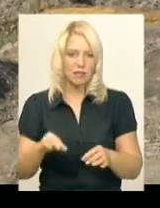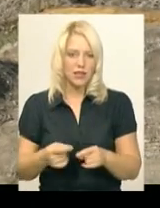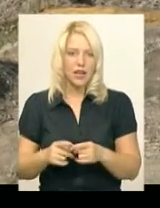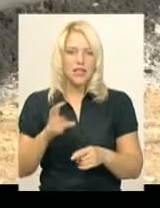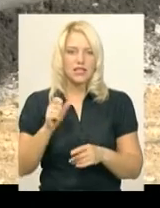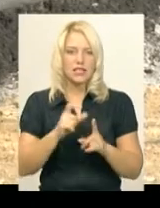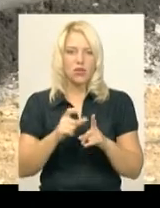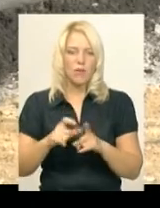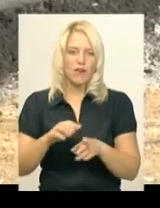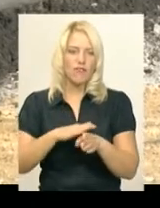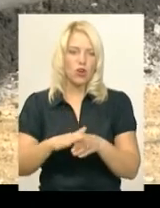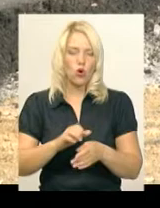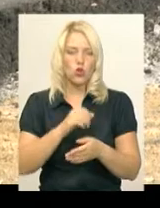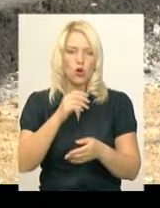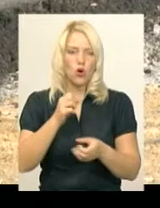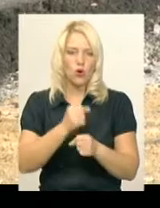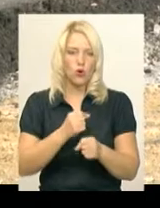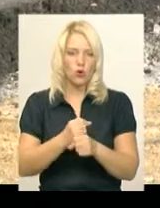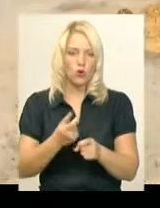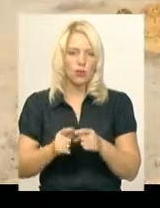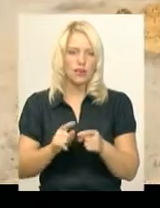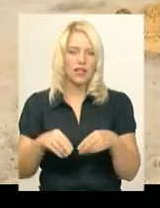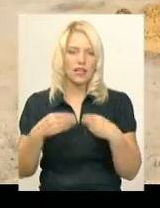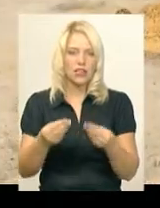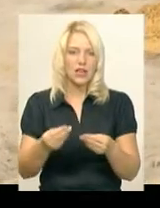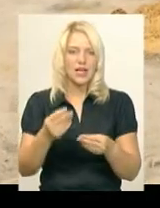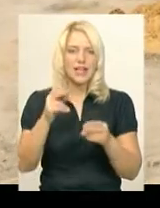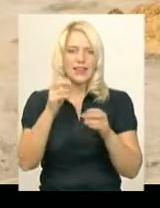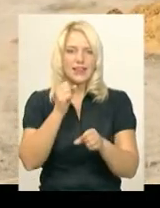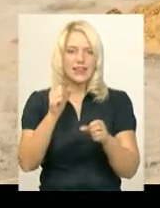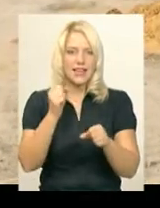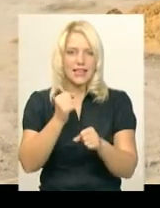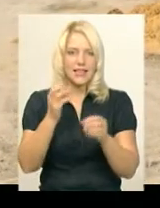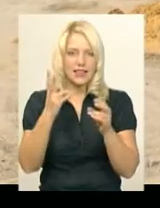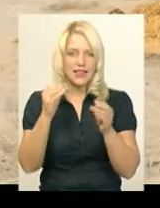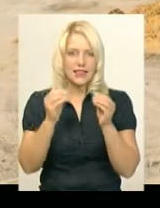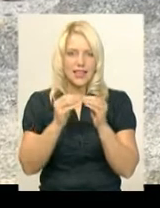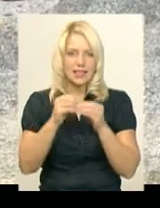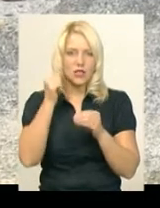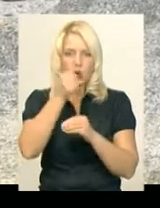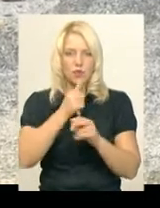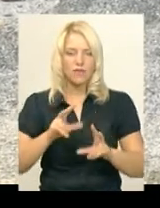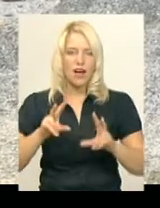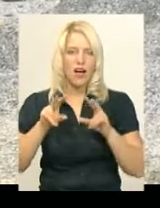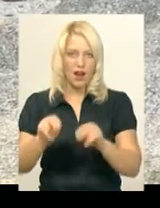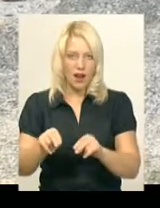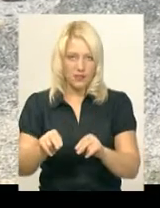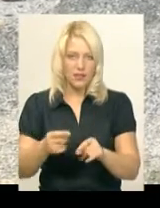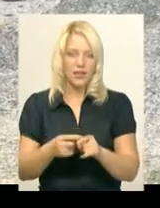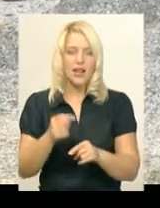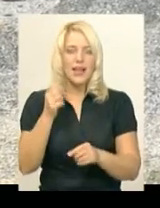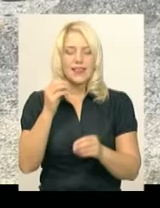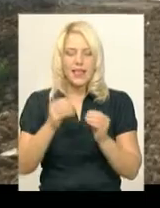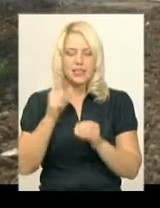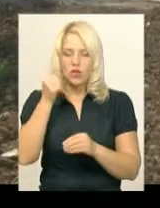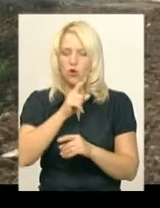Ященка, підрядник дає гарантію на відремонтовану дорогу. На 10 років гарантію на дорогу. 10 років автодорога не